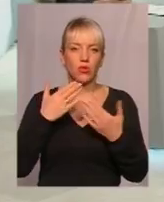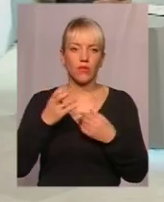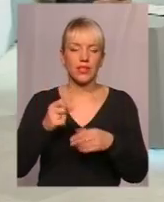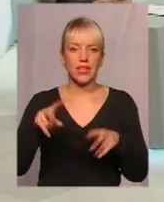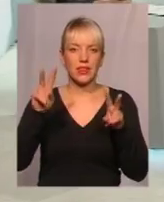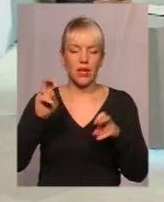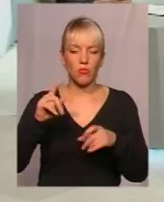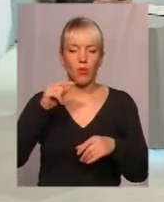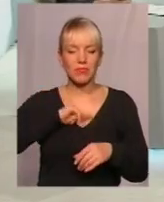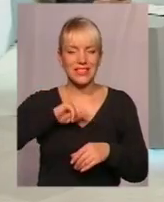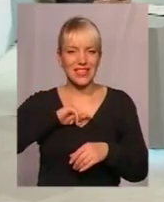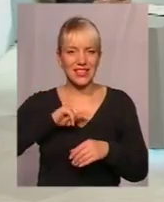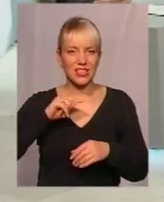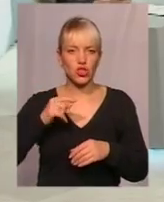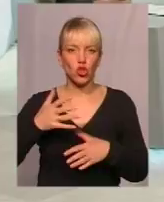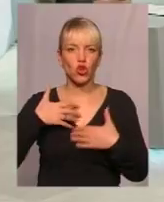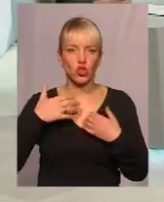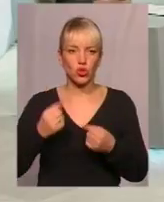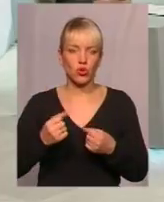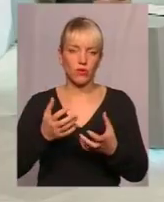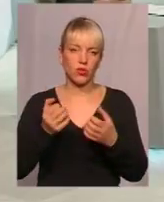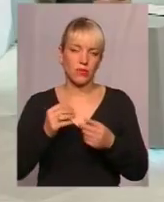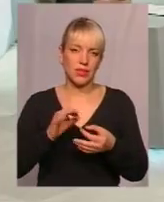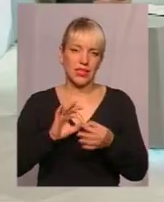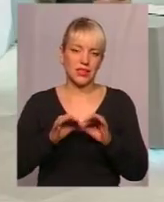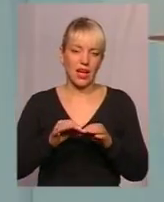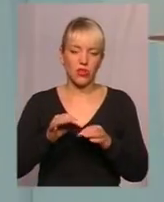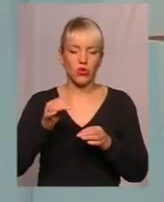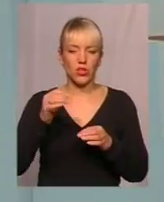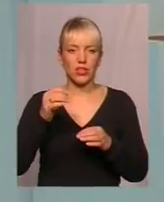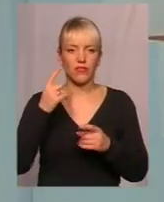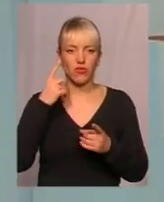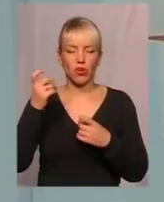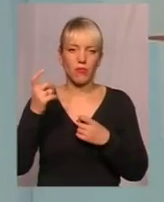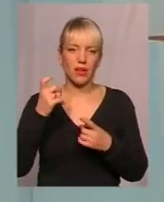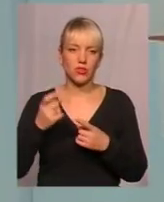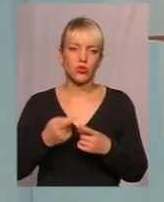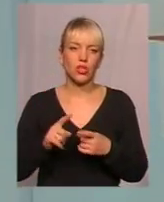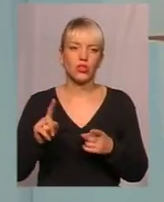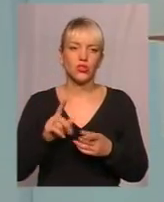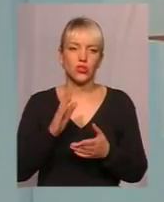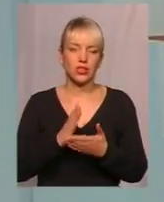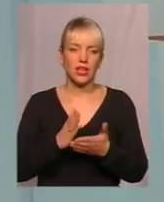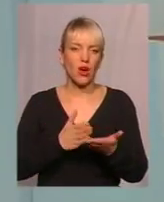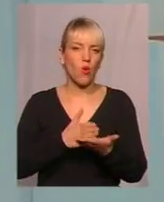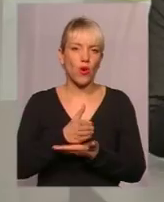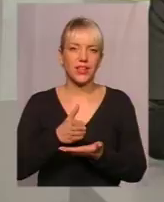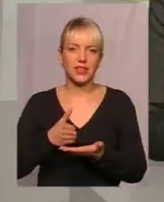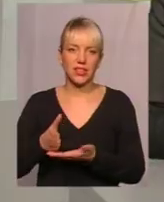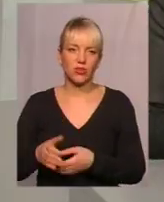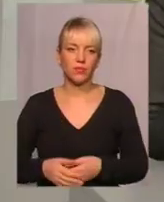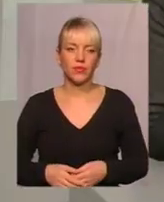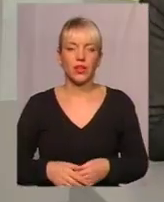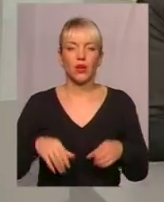психічного здоров'я як такого, отримати детальну інформацію про ті орієнтири. Тобто що є орієнтиром. Пані Світлана,